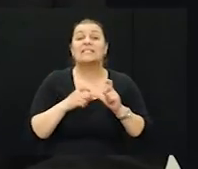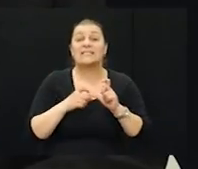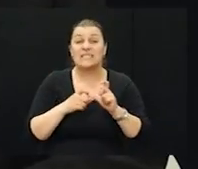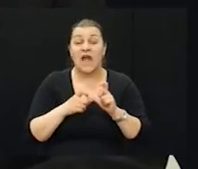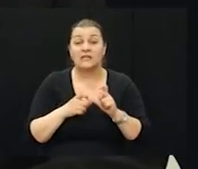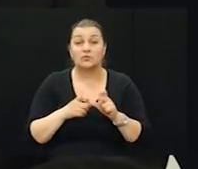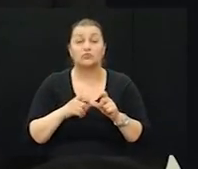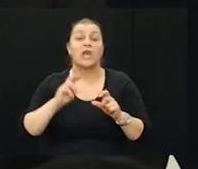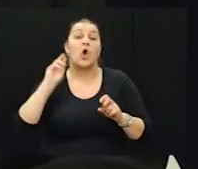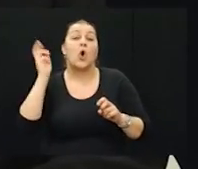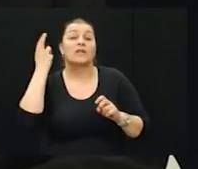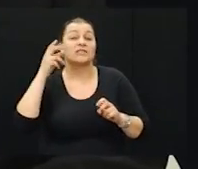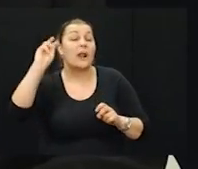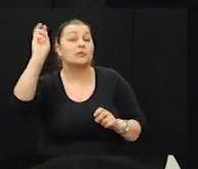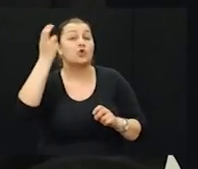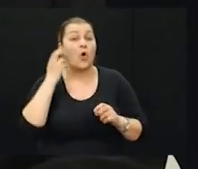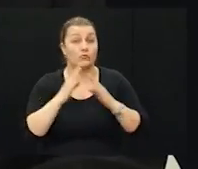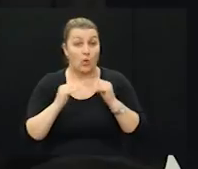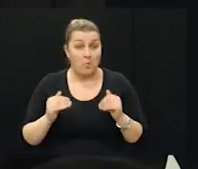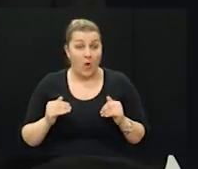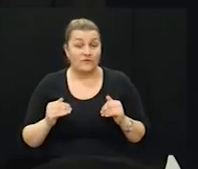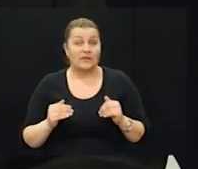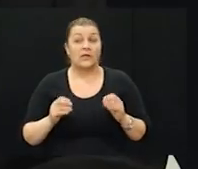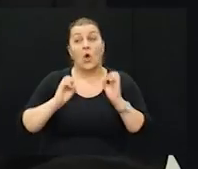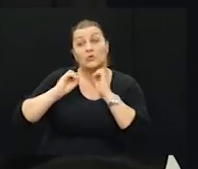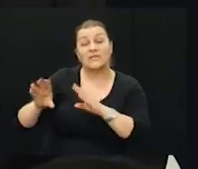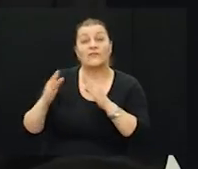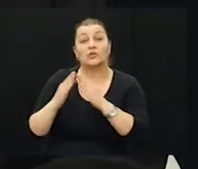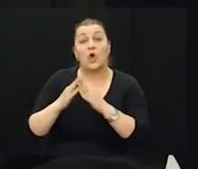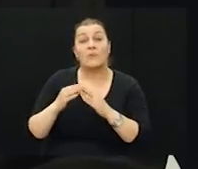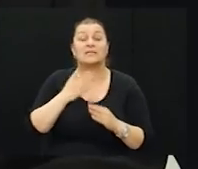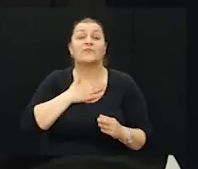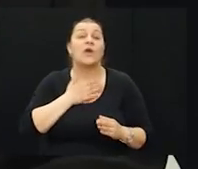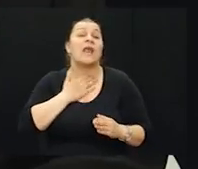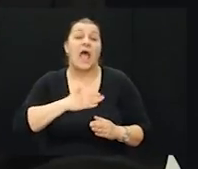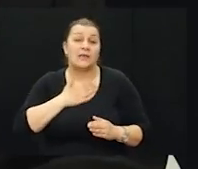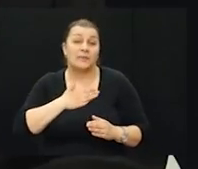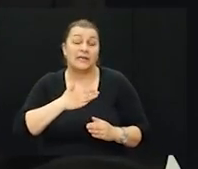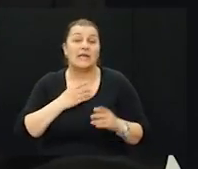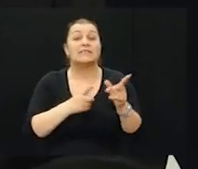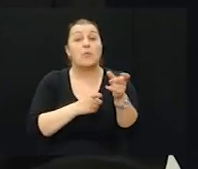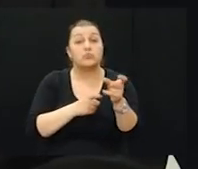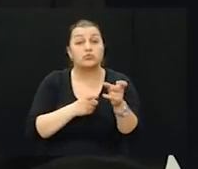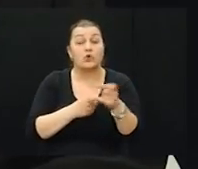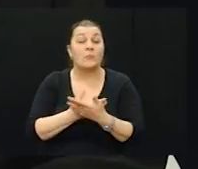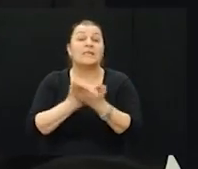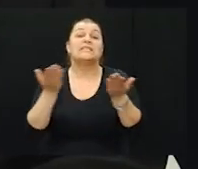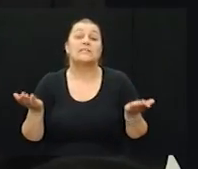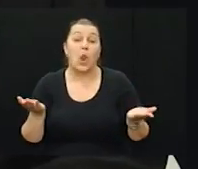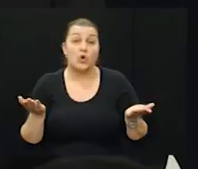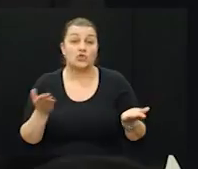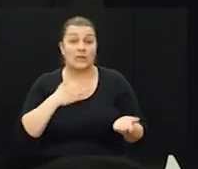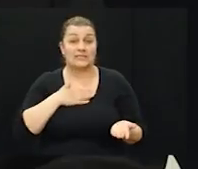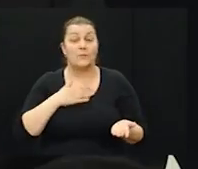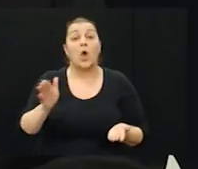odazvali zovu domovine ostaviti doma svoje najmilije i sa puškom na čuku izložice